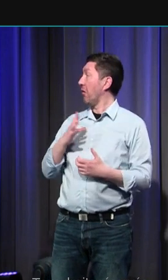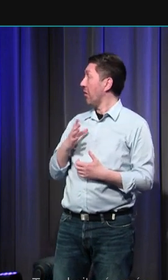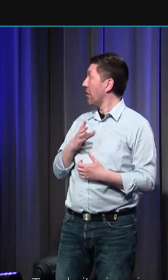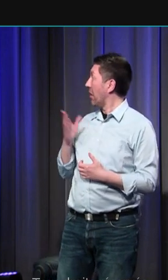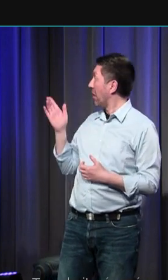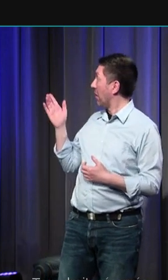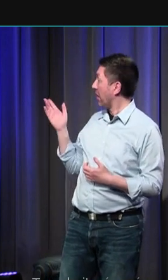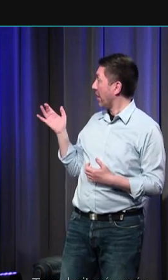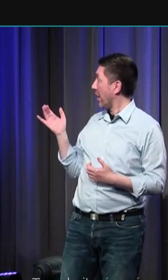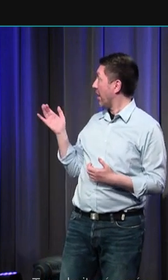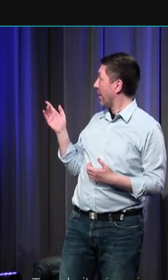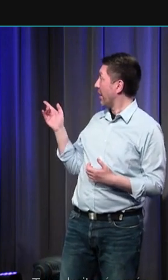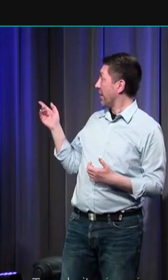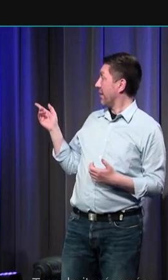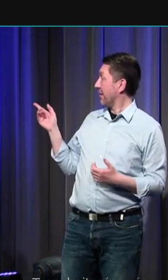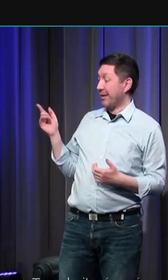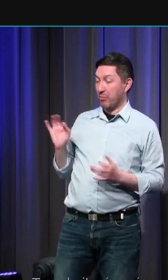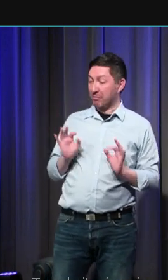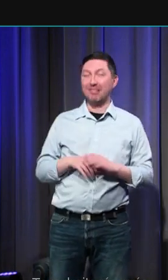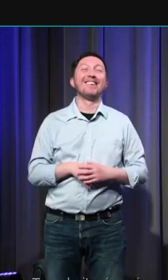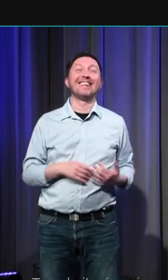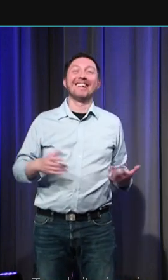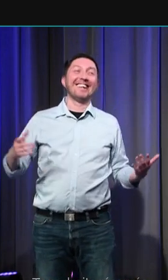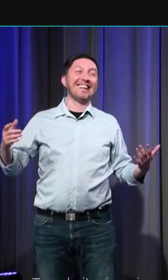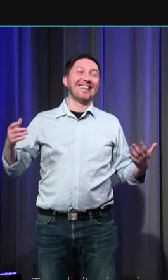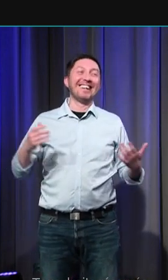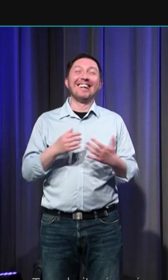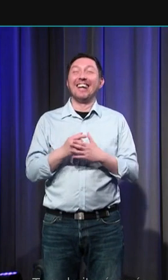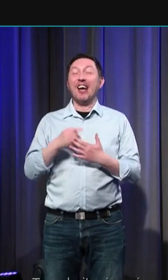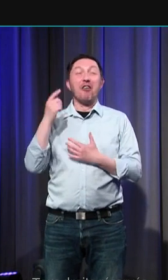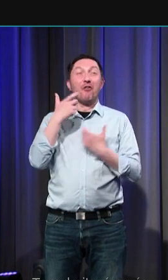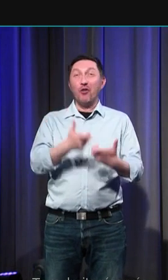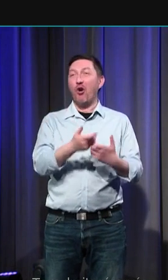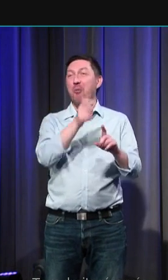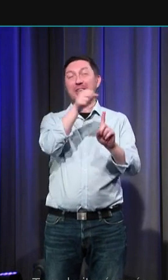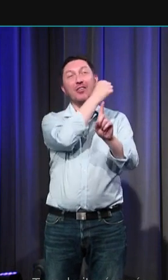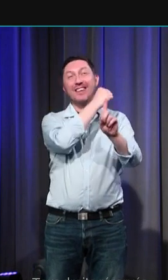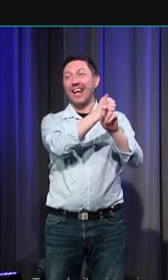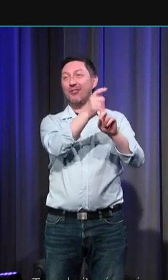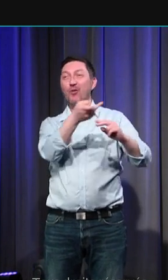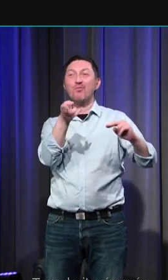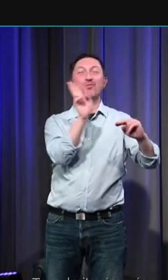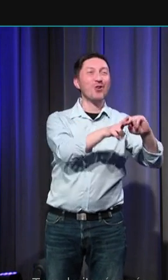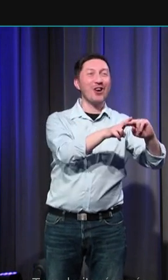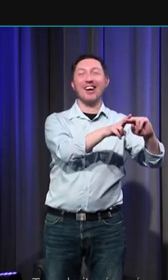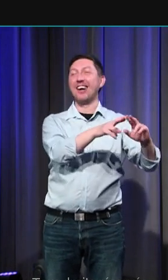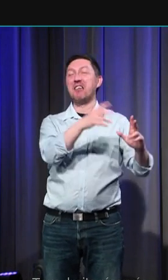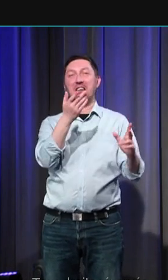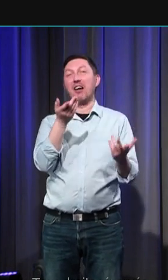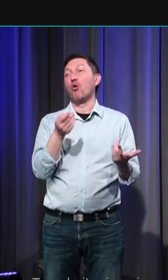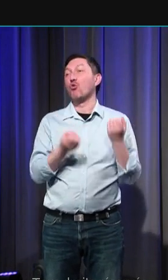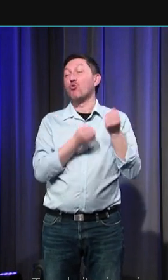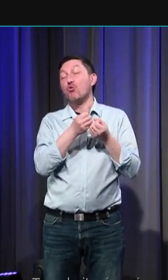Treadors Amor Amor les traîtres avec parfois constate-t-il cette petite variante Amor les